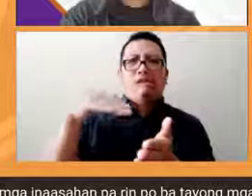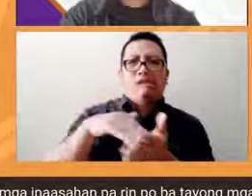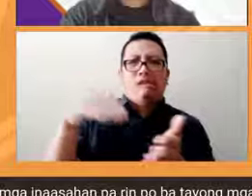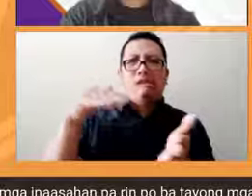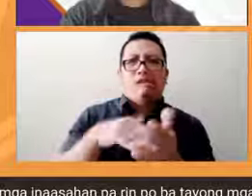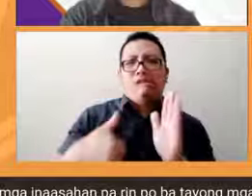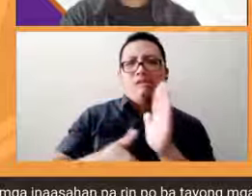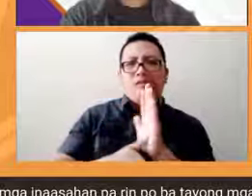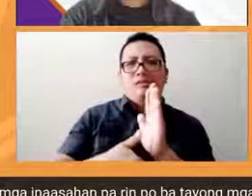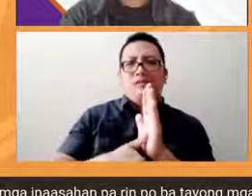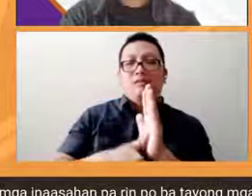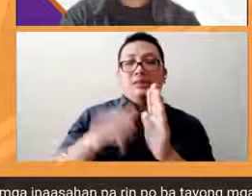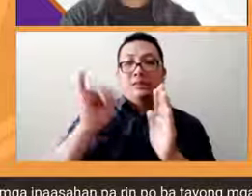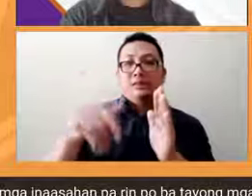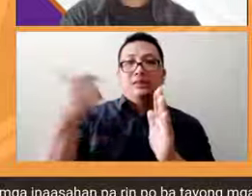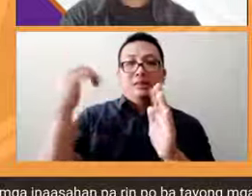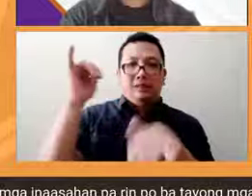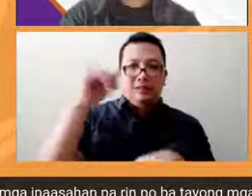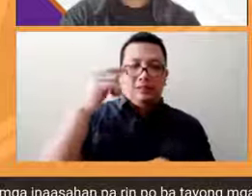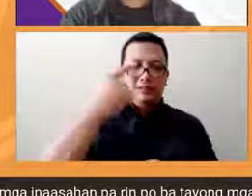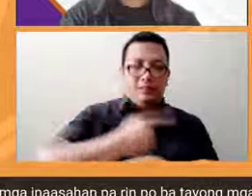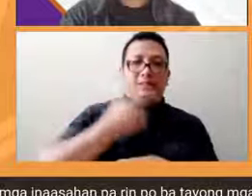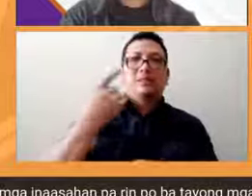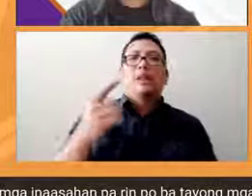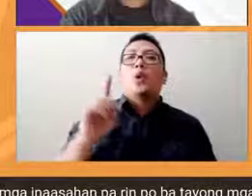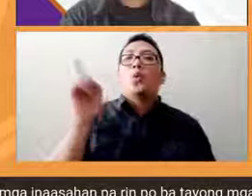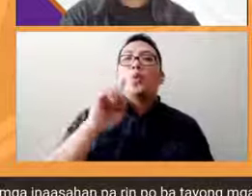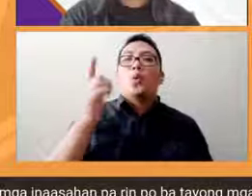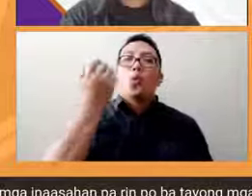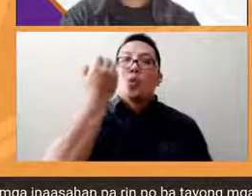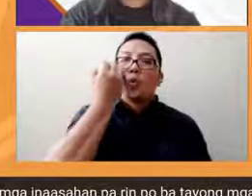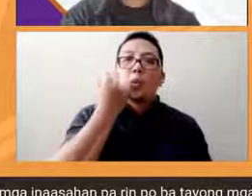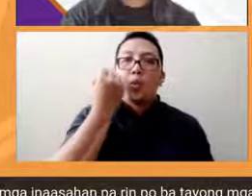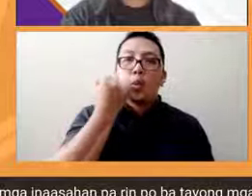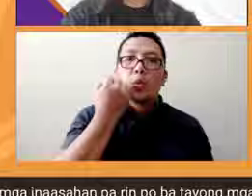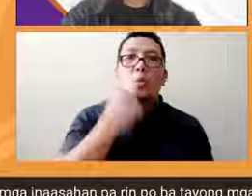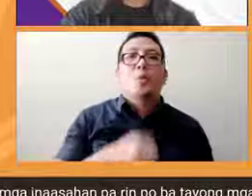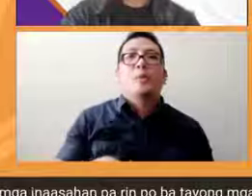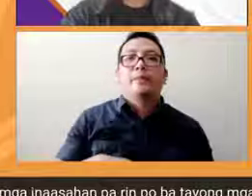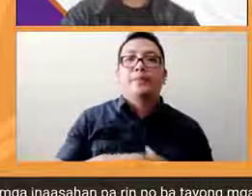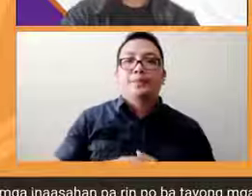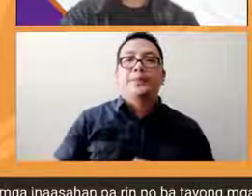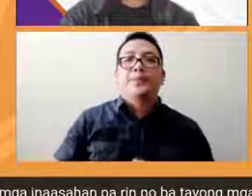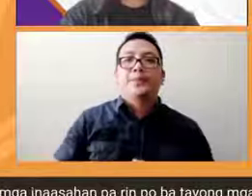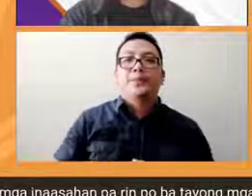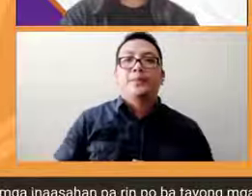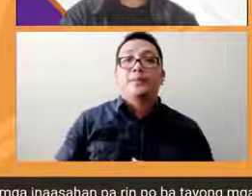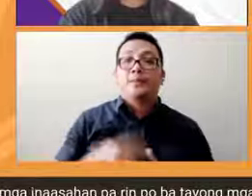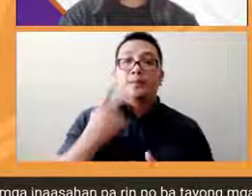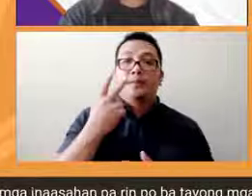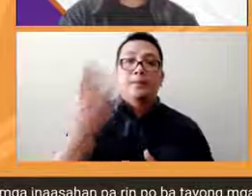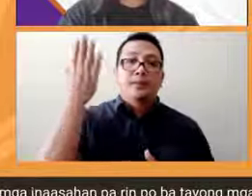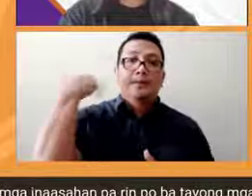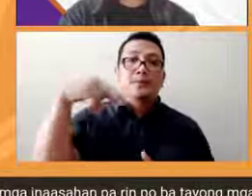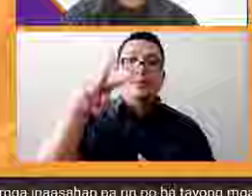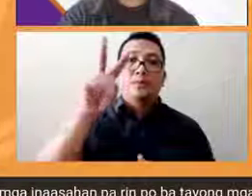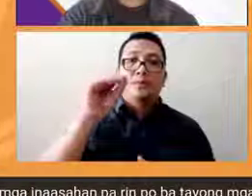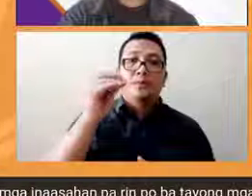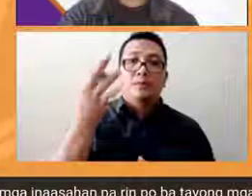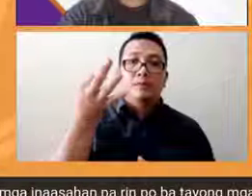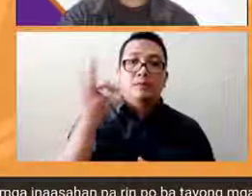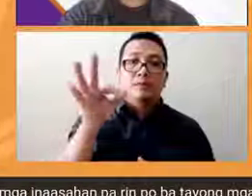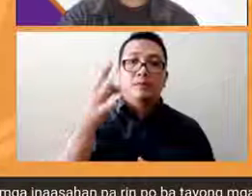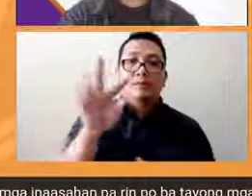mismo sa araw na eleksyon ano ano ba yung kulang so sa tingin naman namin nung 2019 864 ang